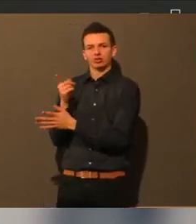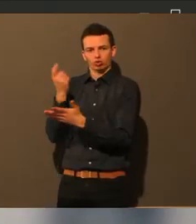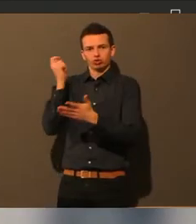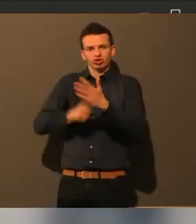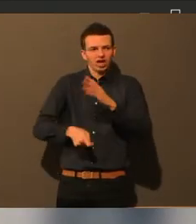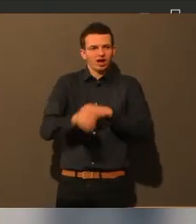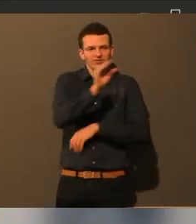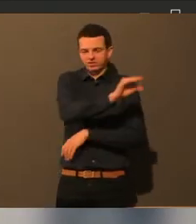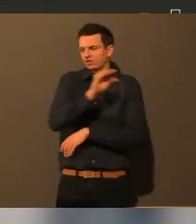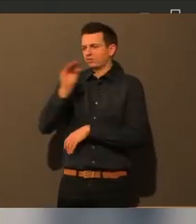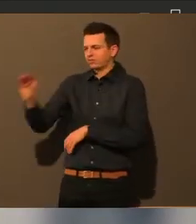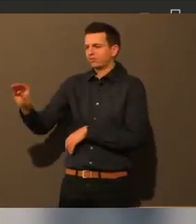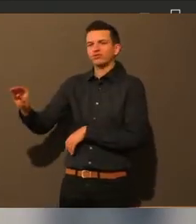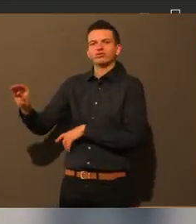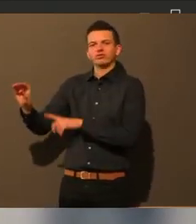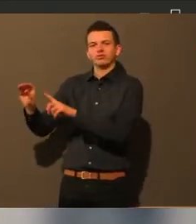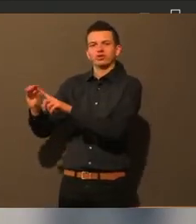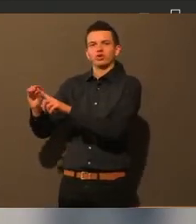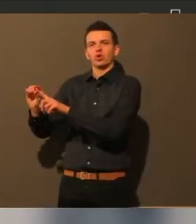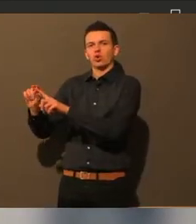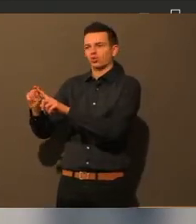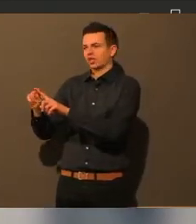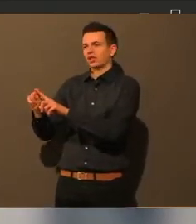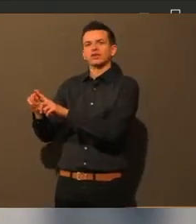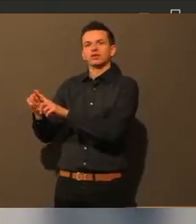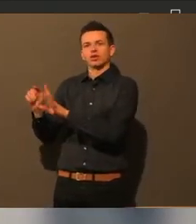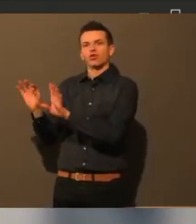zurück und nicht für irgendwas anderes.